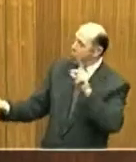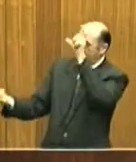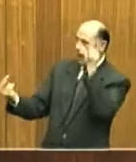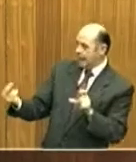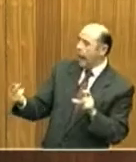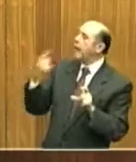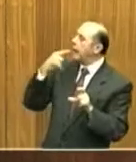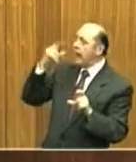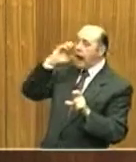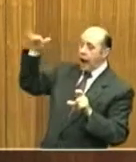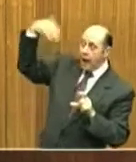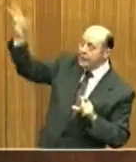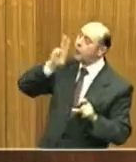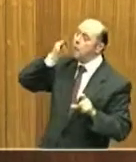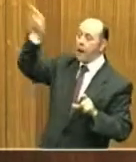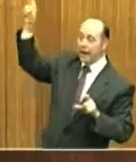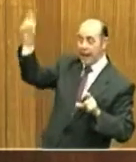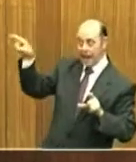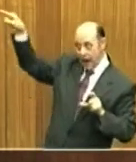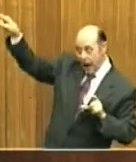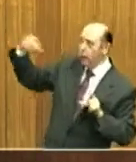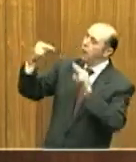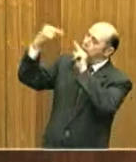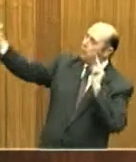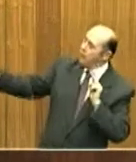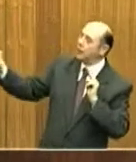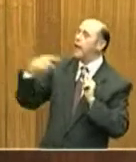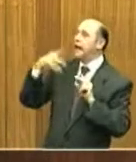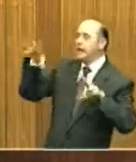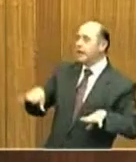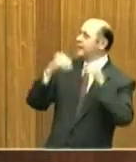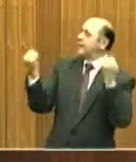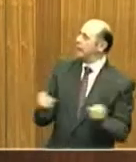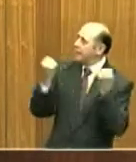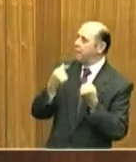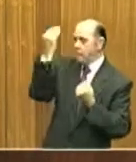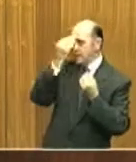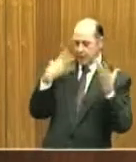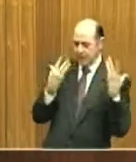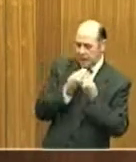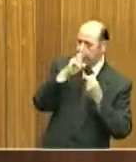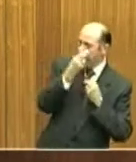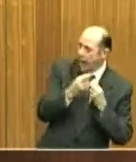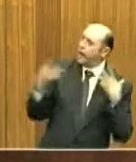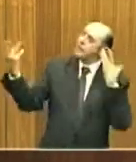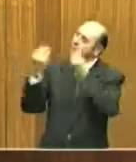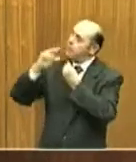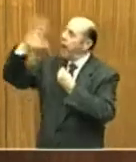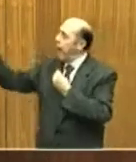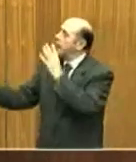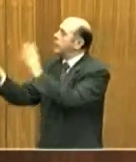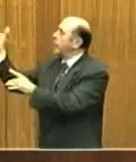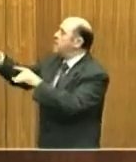italiano all'estero, con iniziative pensate da RAI insieme alle altre emittenti straniere, cercando di